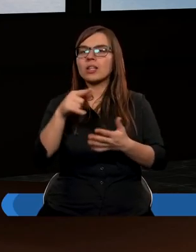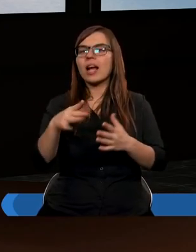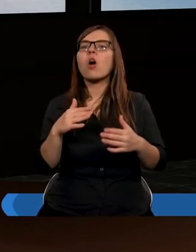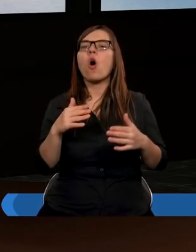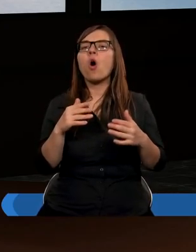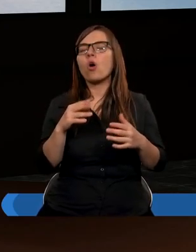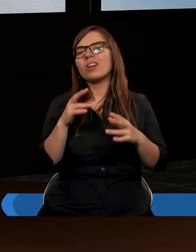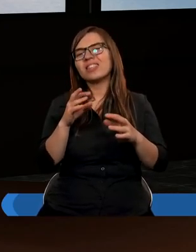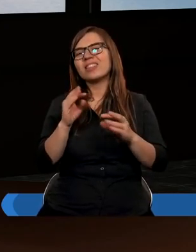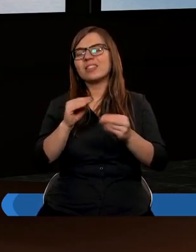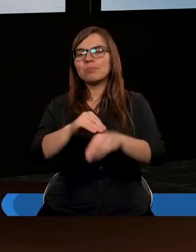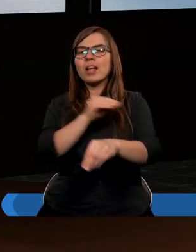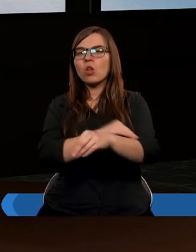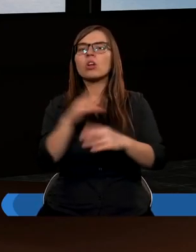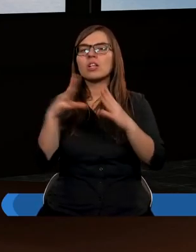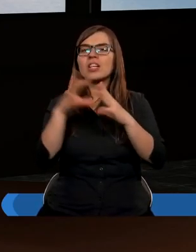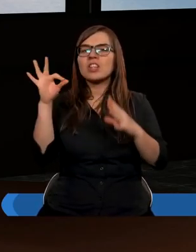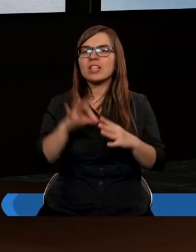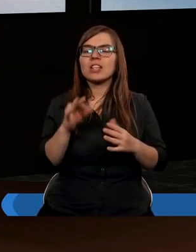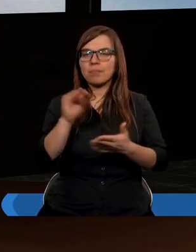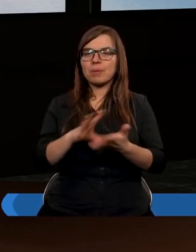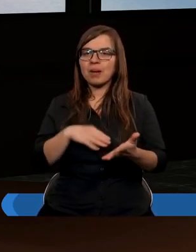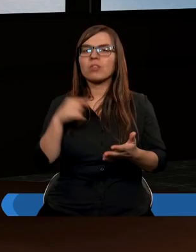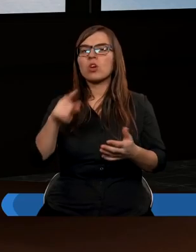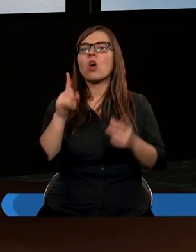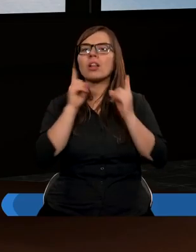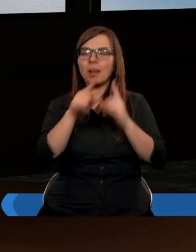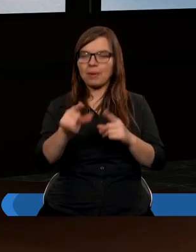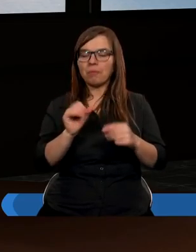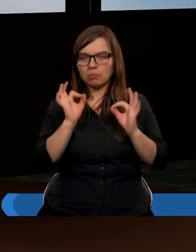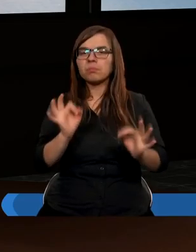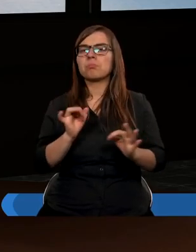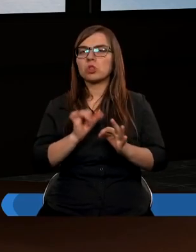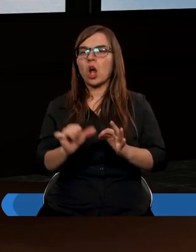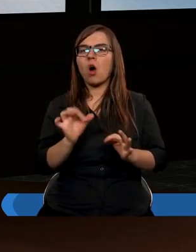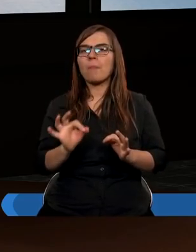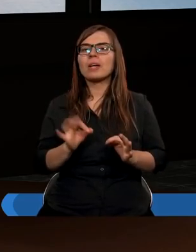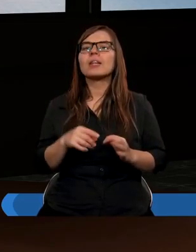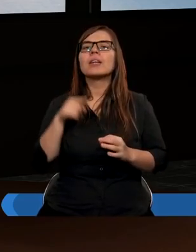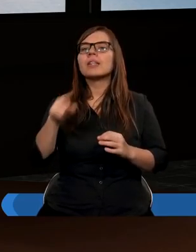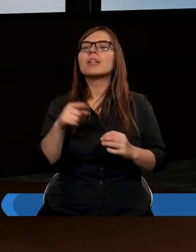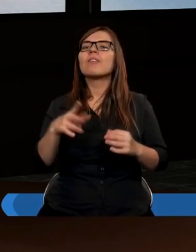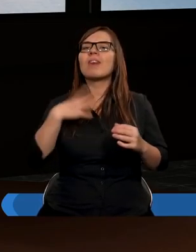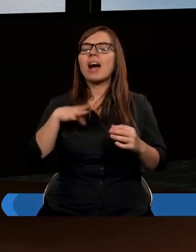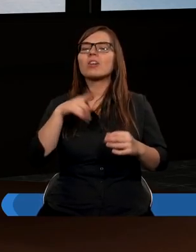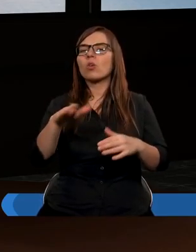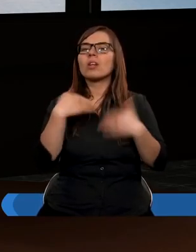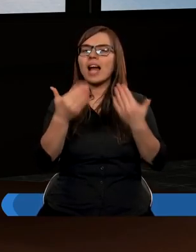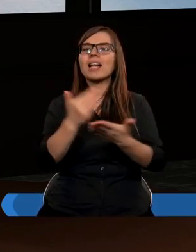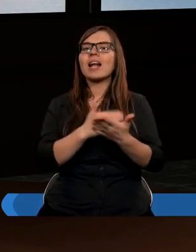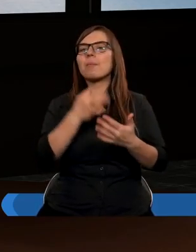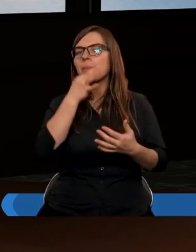tego modelu biblijnego dziesięciny i on się tak naprawdę sprawdza. Warto sobie zadać też pytanie,